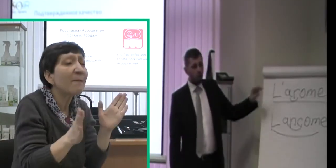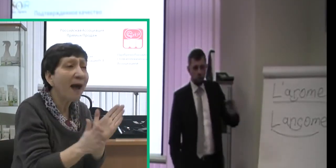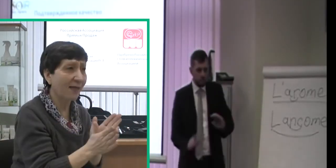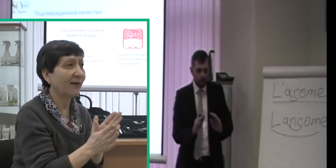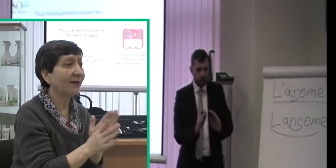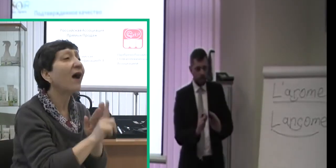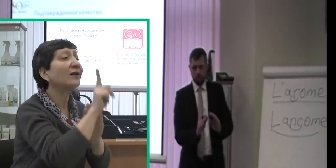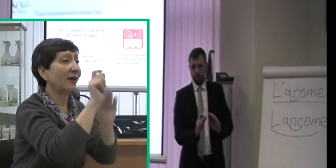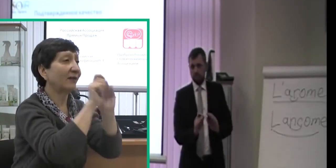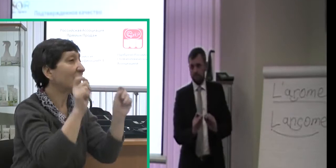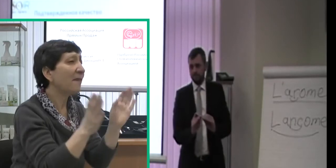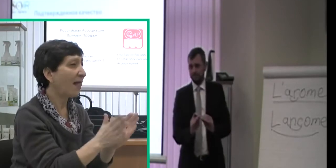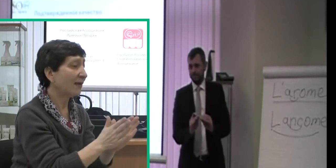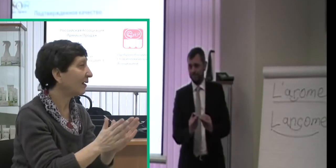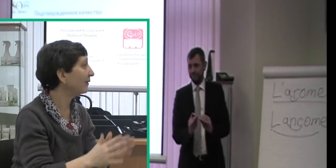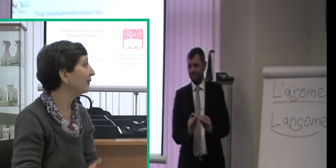была очень маленькой.